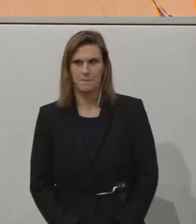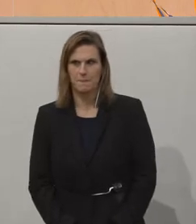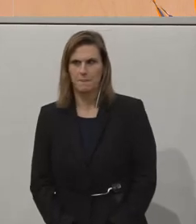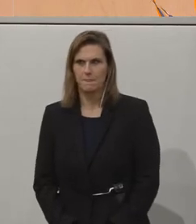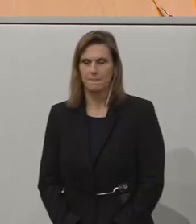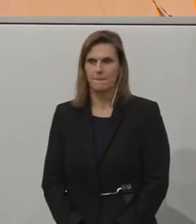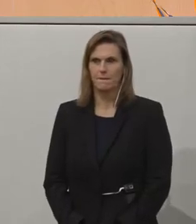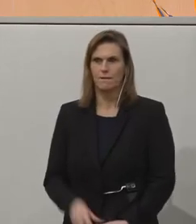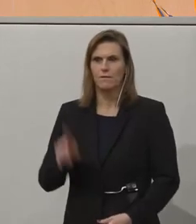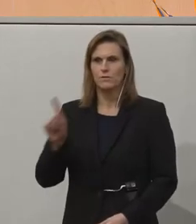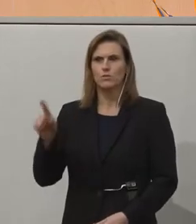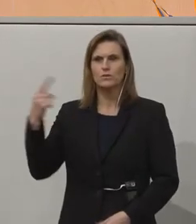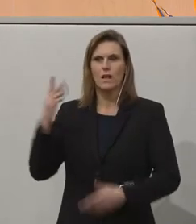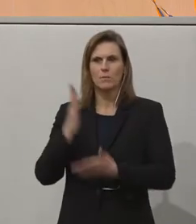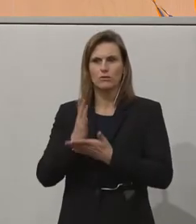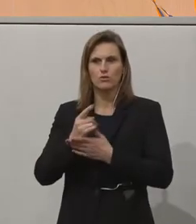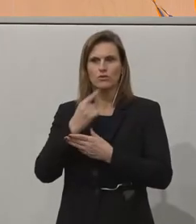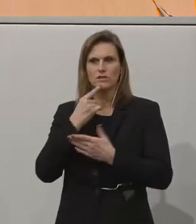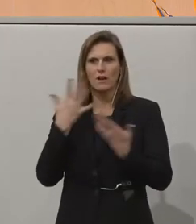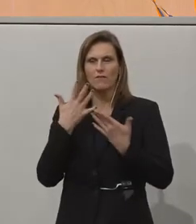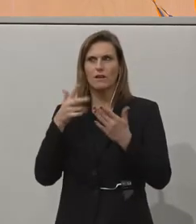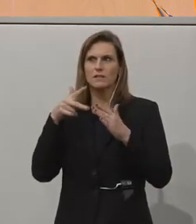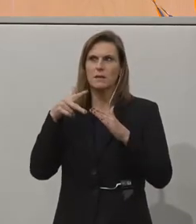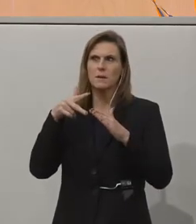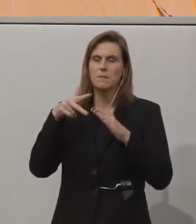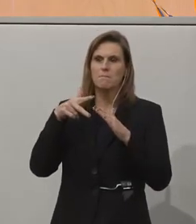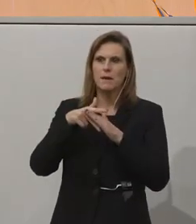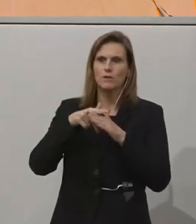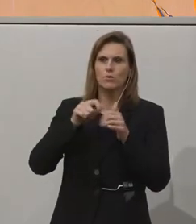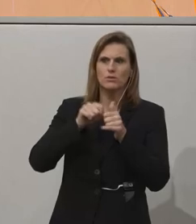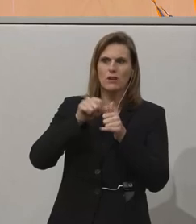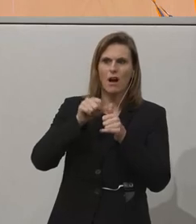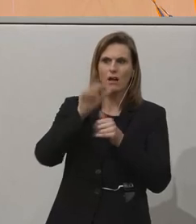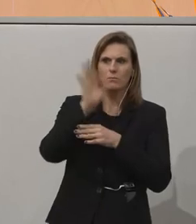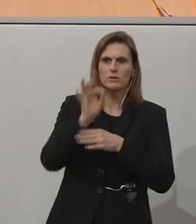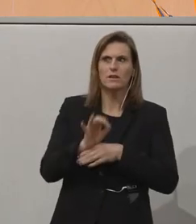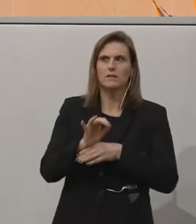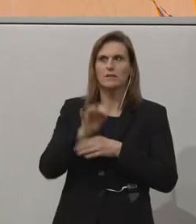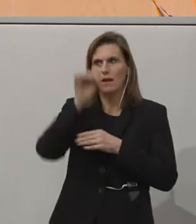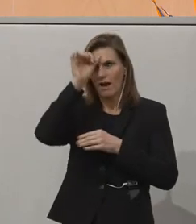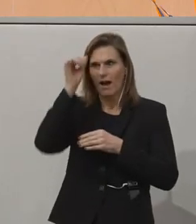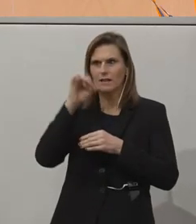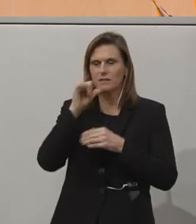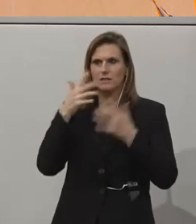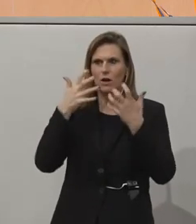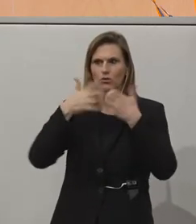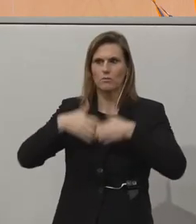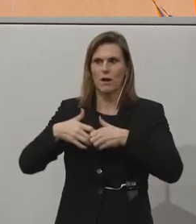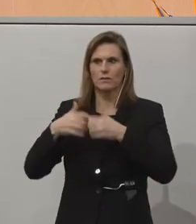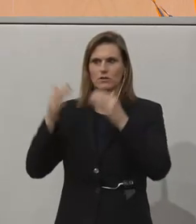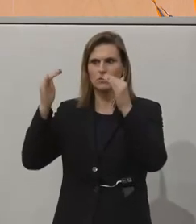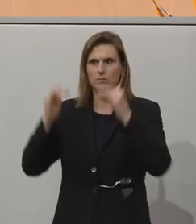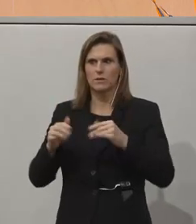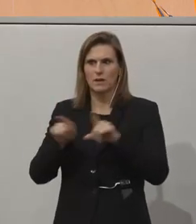Reduktion oder einen Behinderungsgrad von einem bestimmten Prozentsatz heißt ja nicht eine Leistungsreduktion. Ich selbst habe durch die